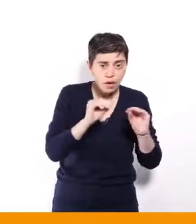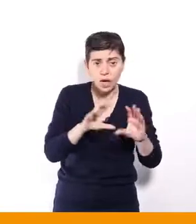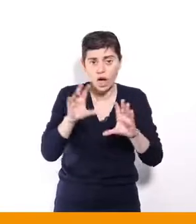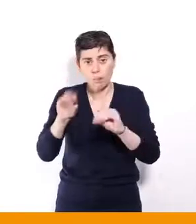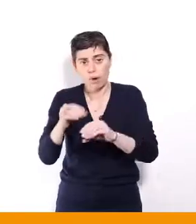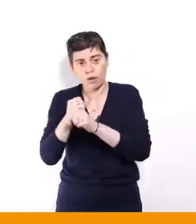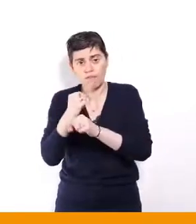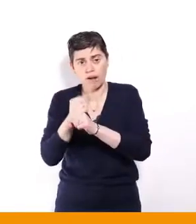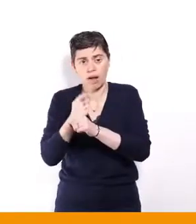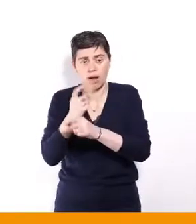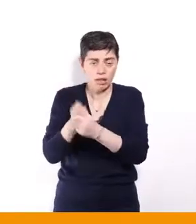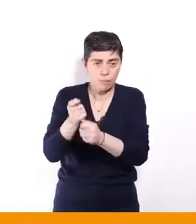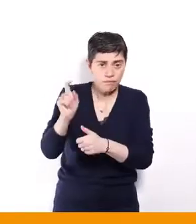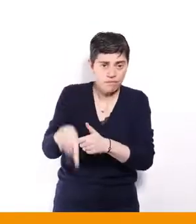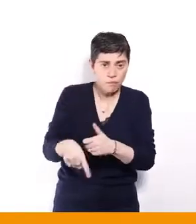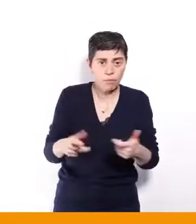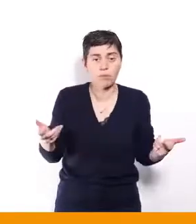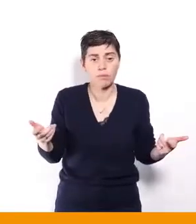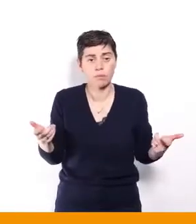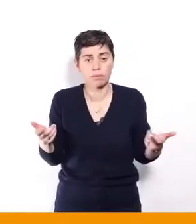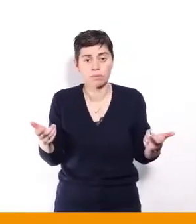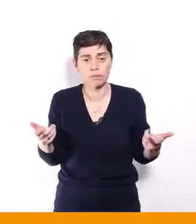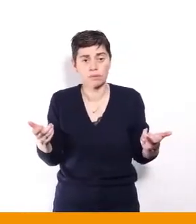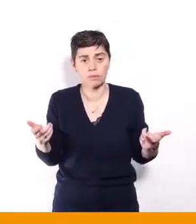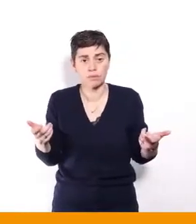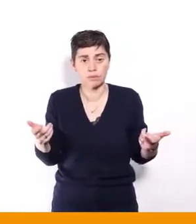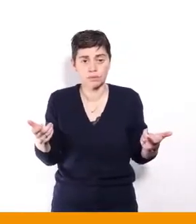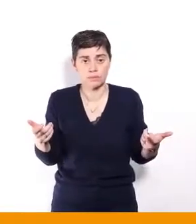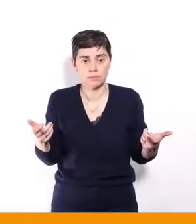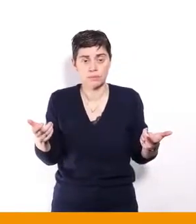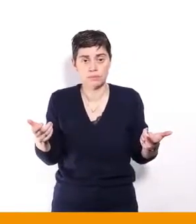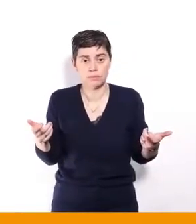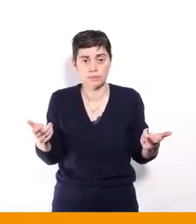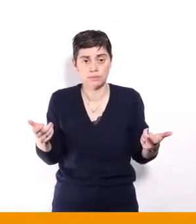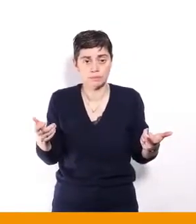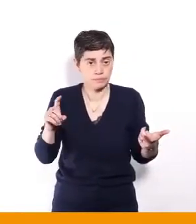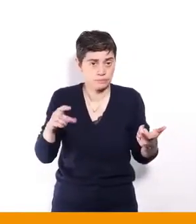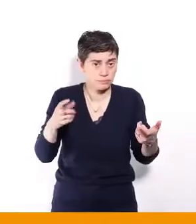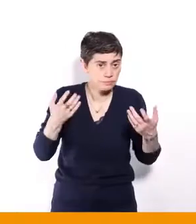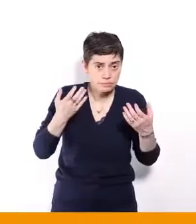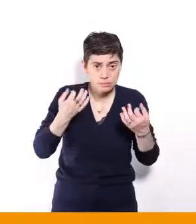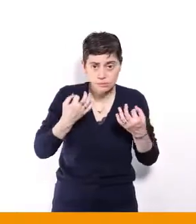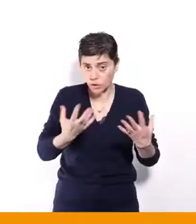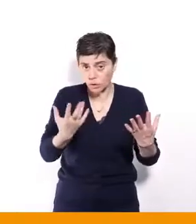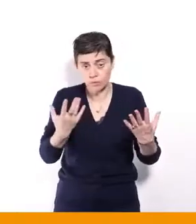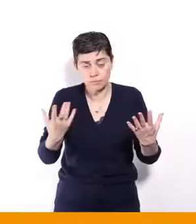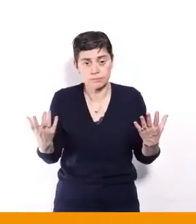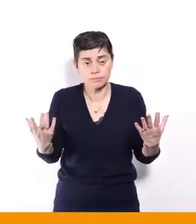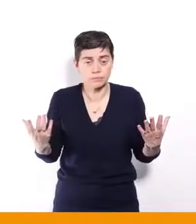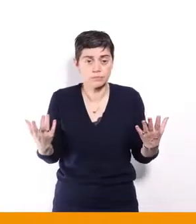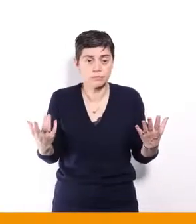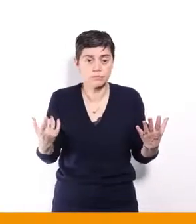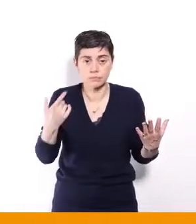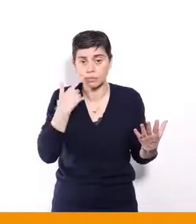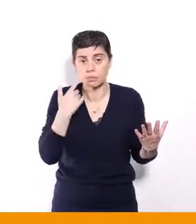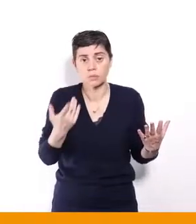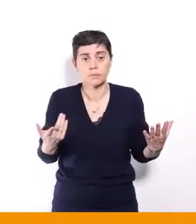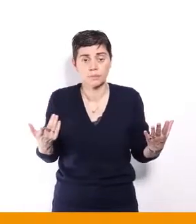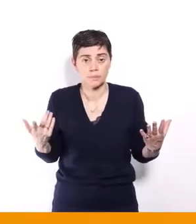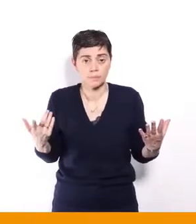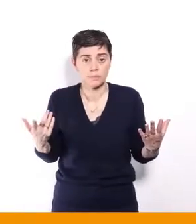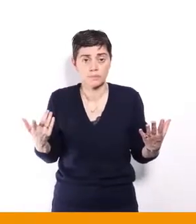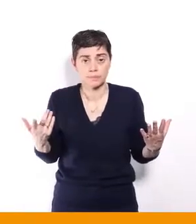travail, prendre le temps qu'il faut, voilà, pour trouver, finalement,